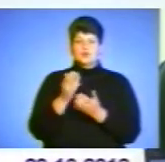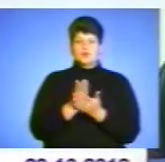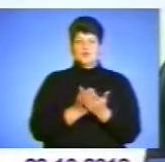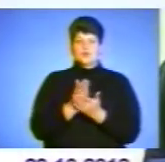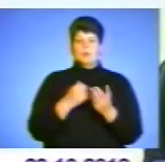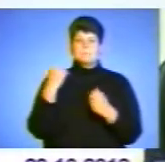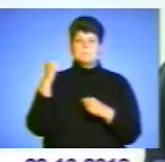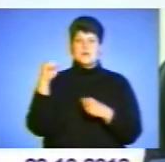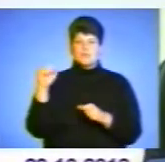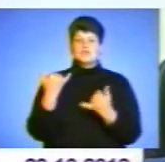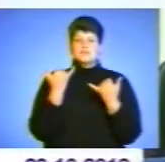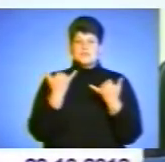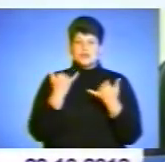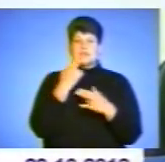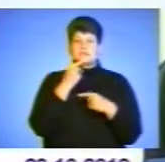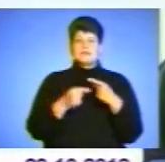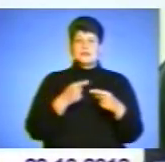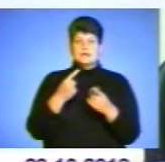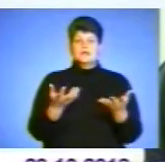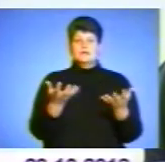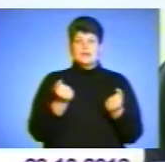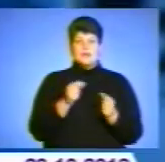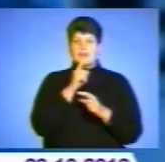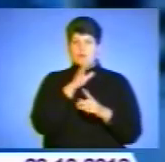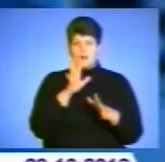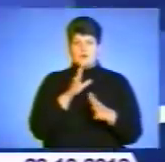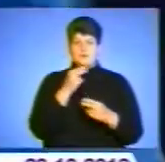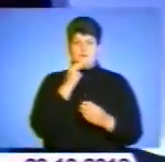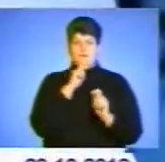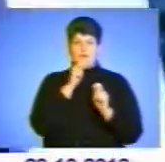сьогодні за традицією отримують непогані подарунки.